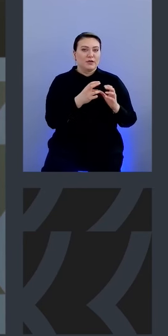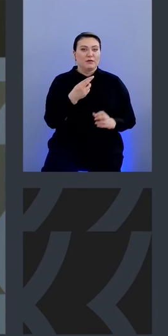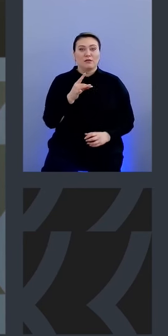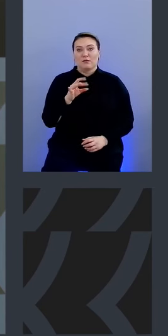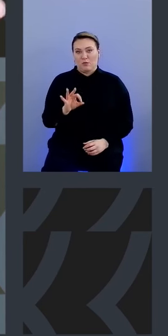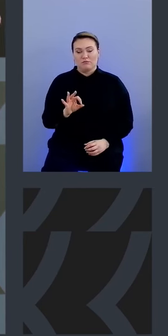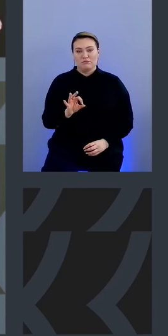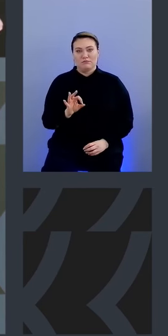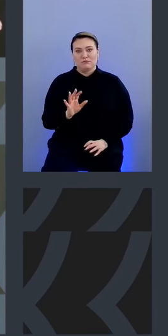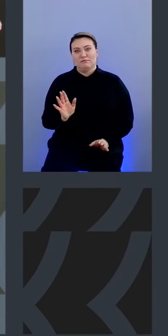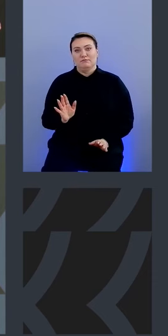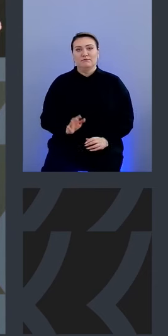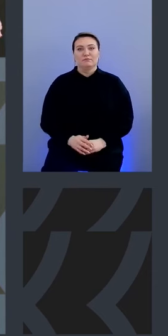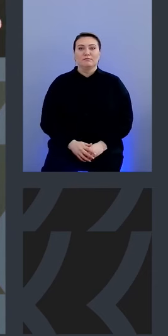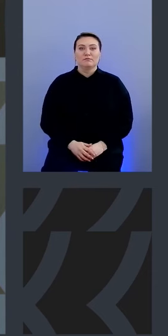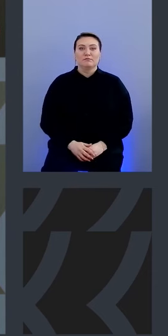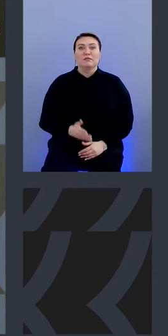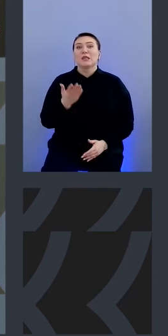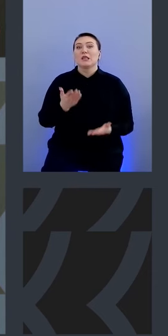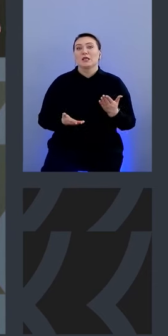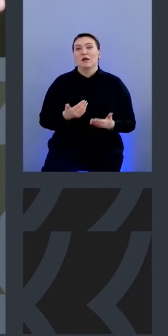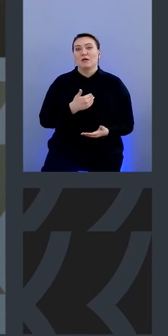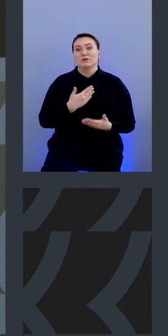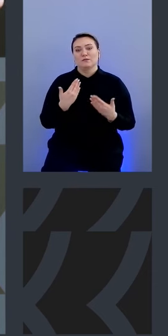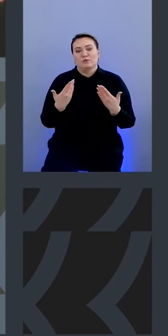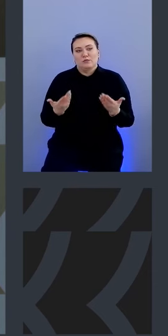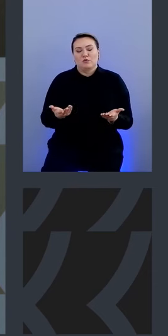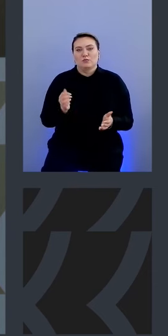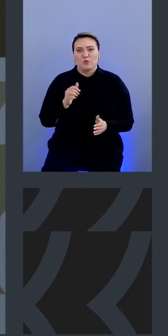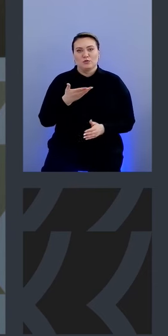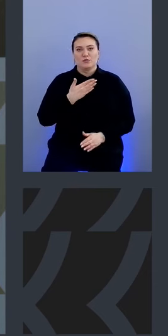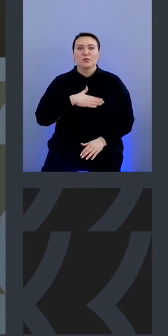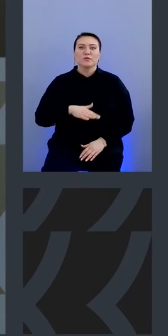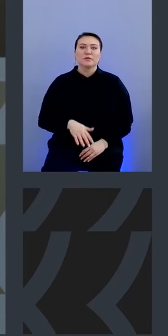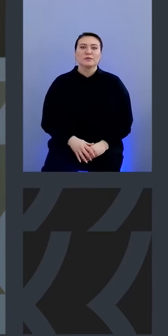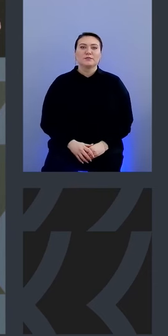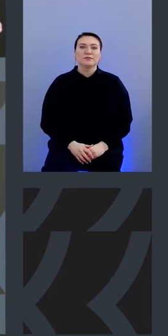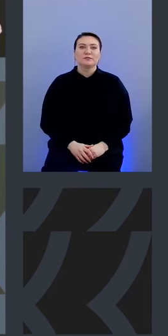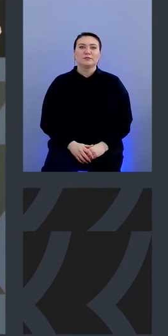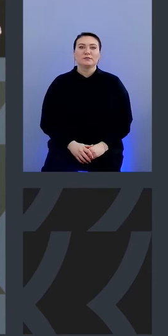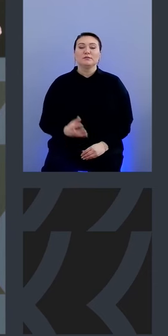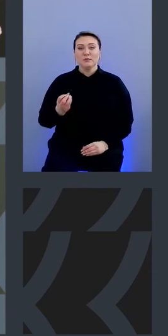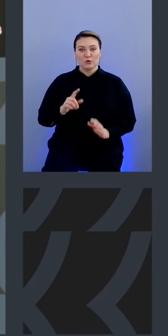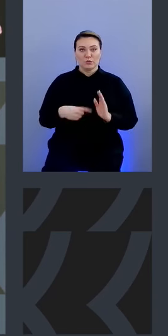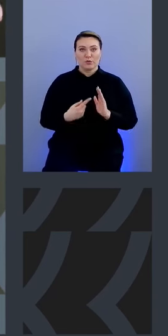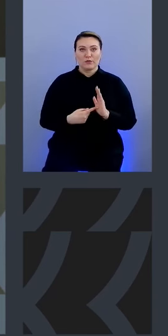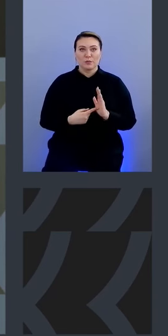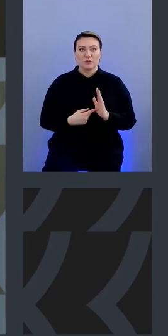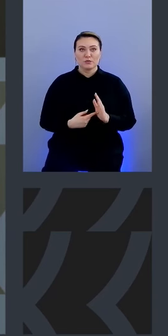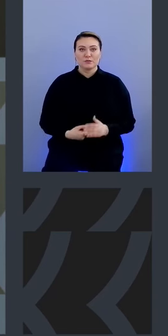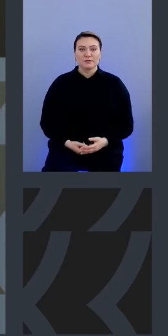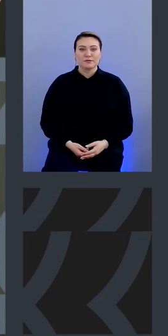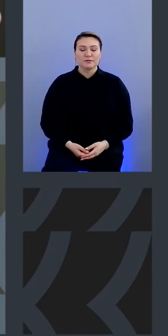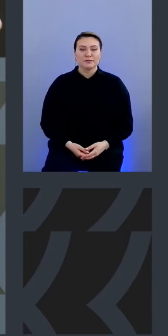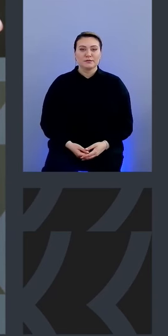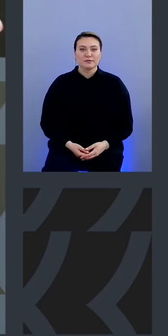ничего вот если хотите вот просто можете использовать слушай еще такой вопрос уже